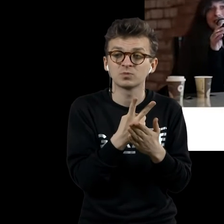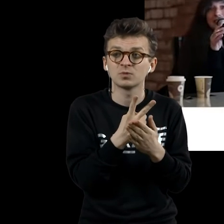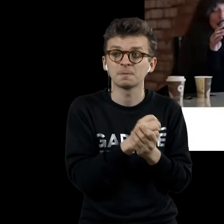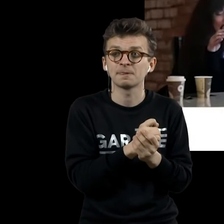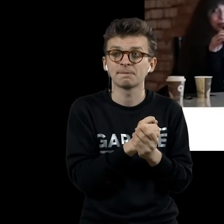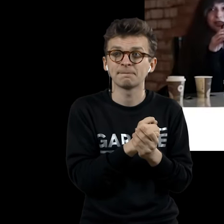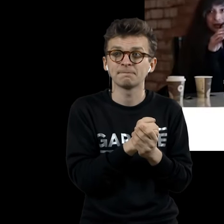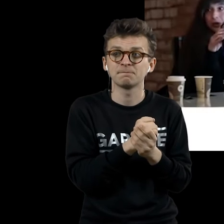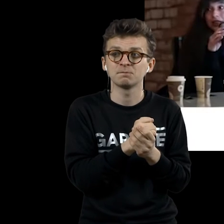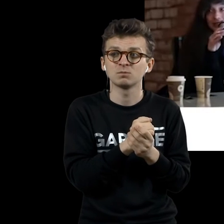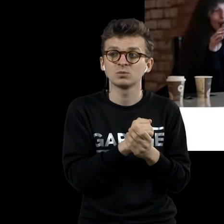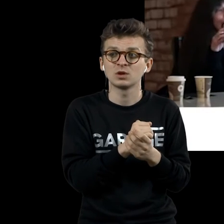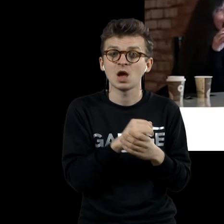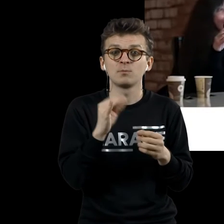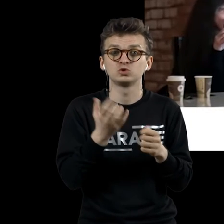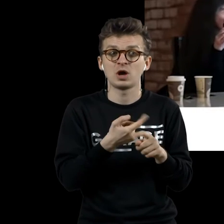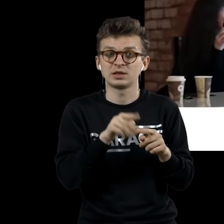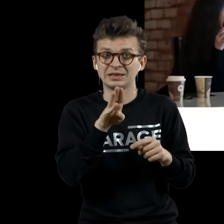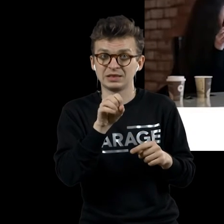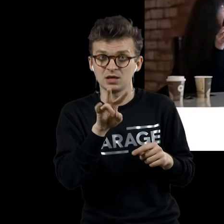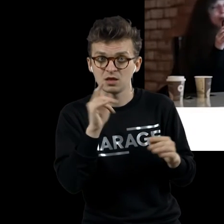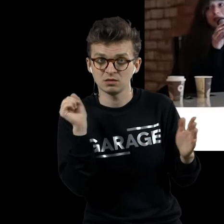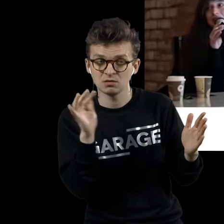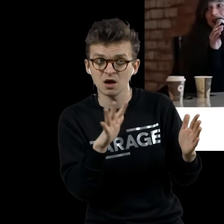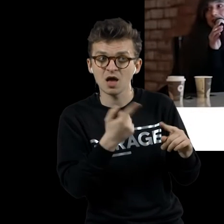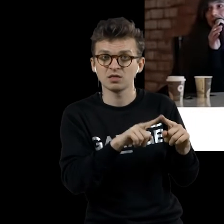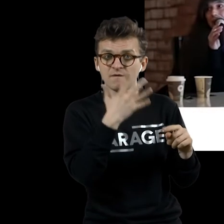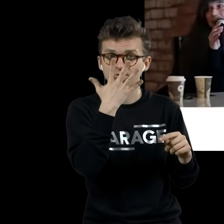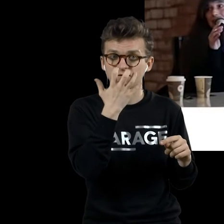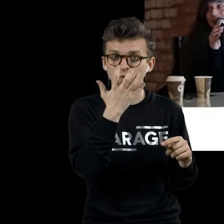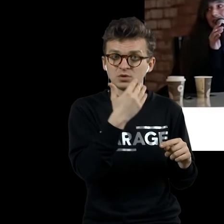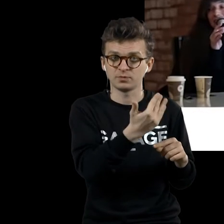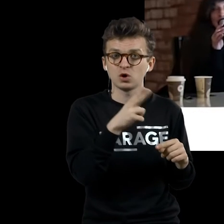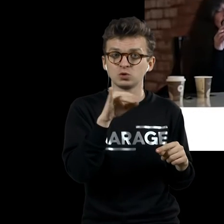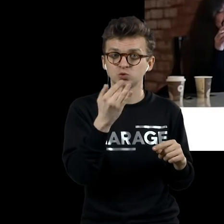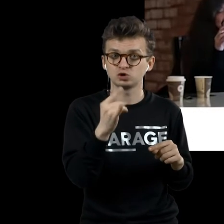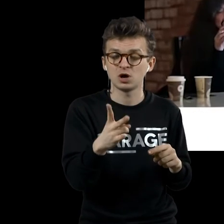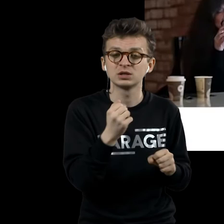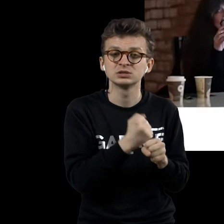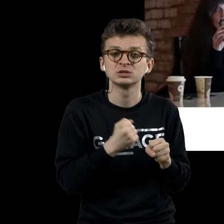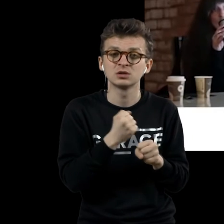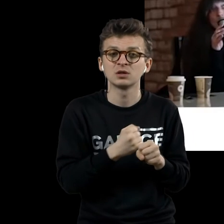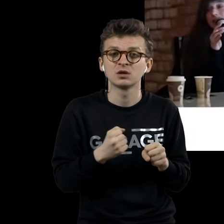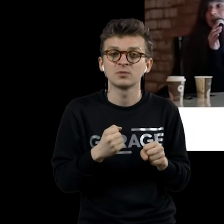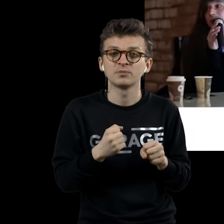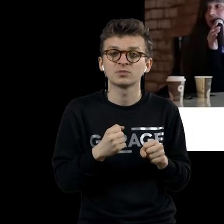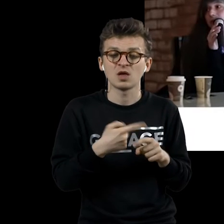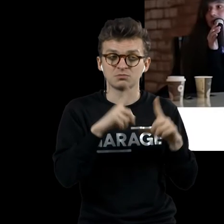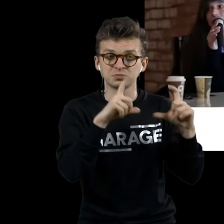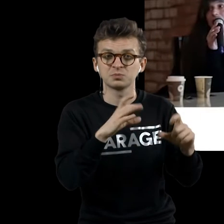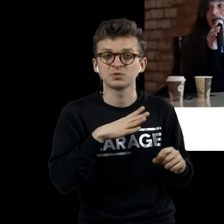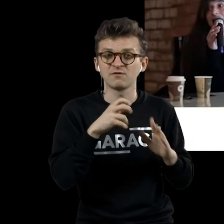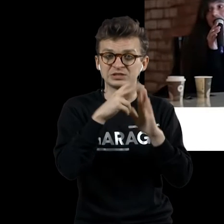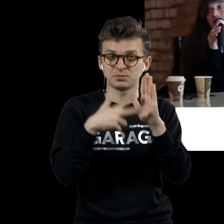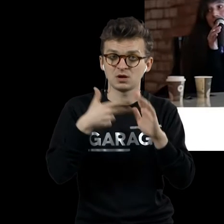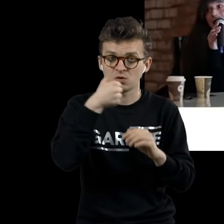является и предмет, и его тень. Вот эта фотография Дюшана, сделанная в, по-моему, в 2017 году, которая